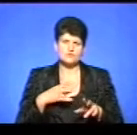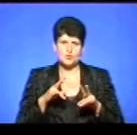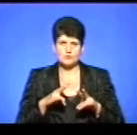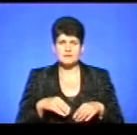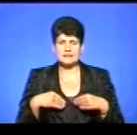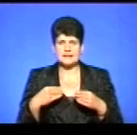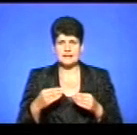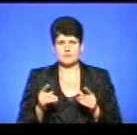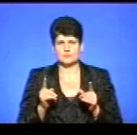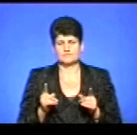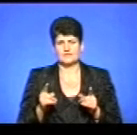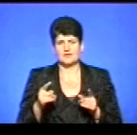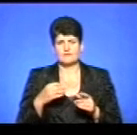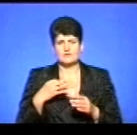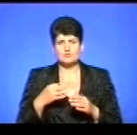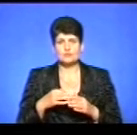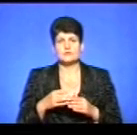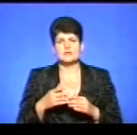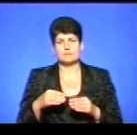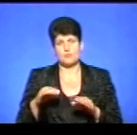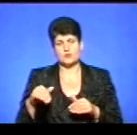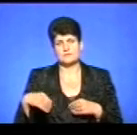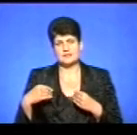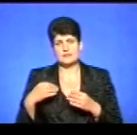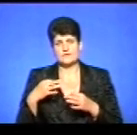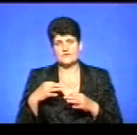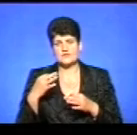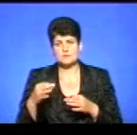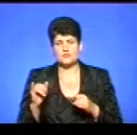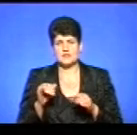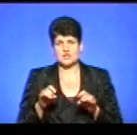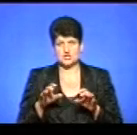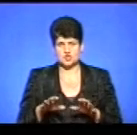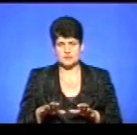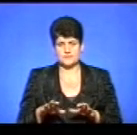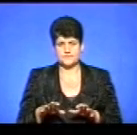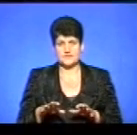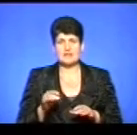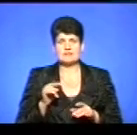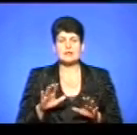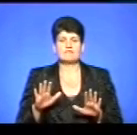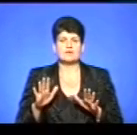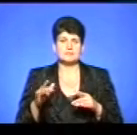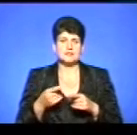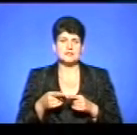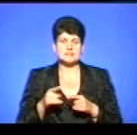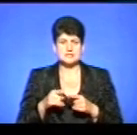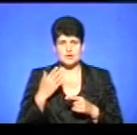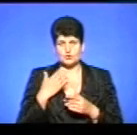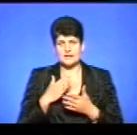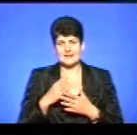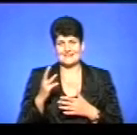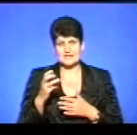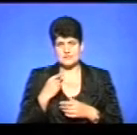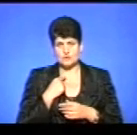даємо проміжну відповідь і пізніше даємо відповідну відповідь і саме рішення. В таких випадках, тобто це коли набирає 300 голосів,